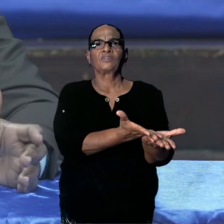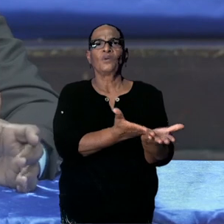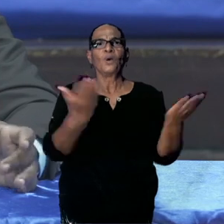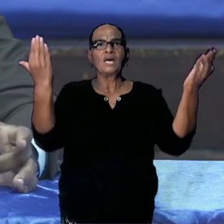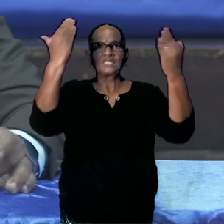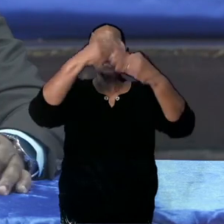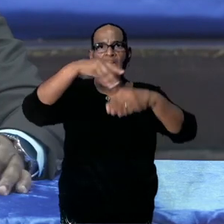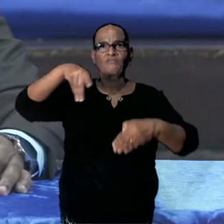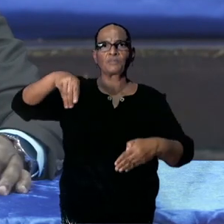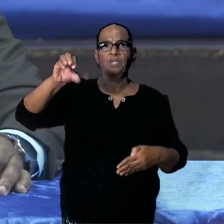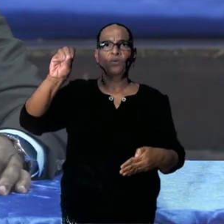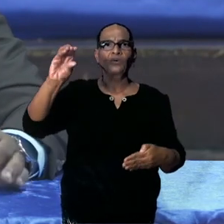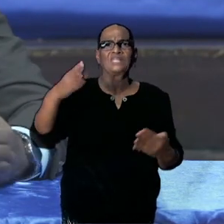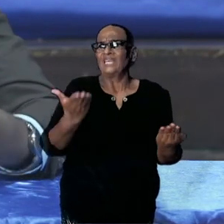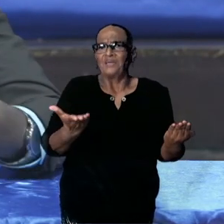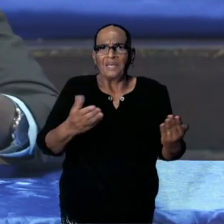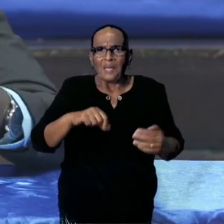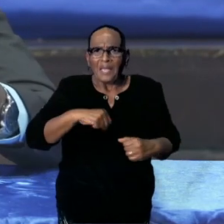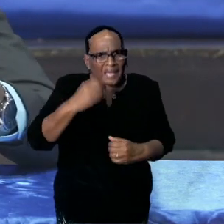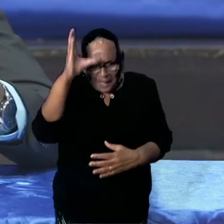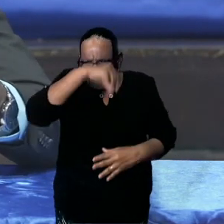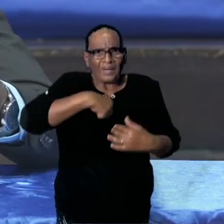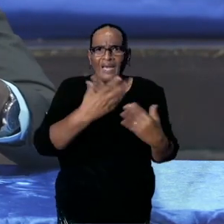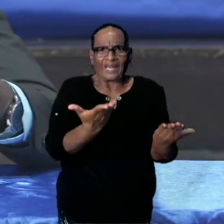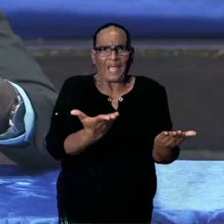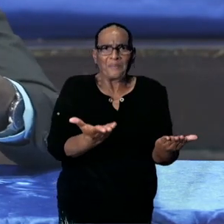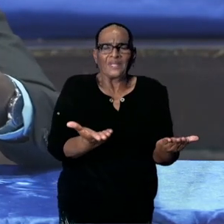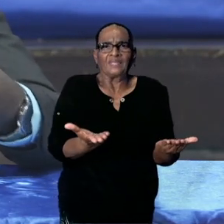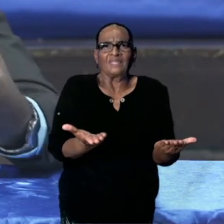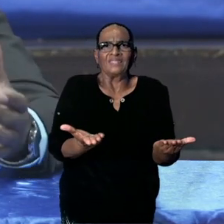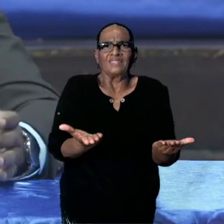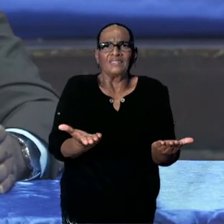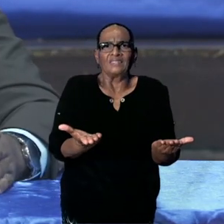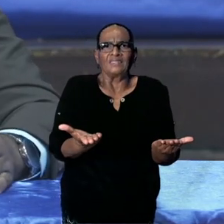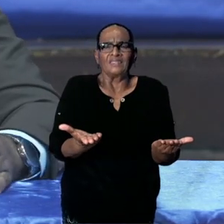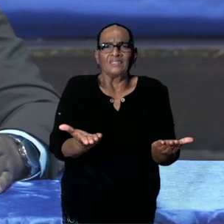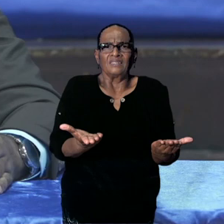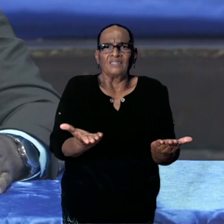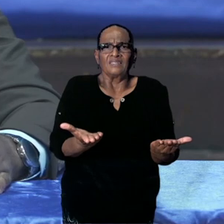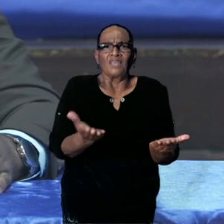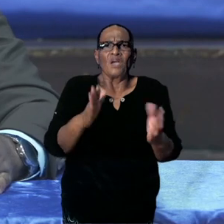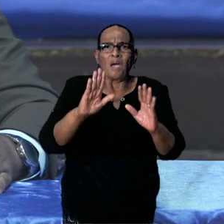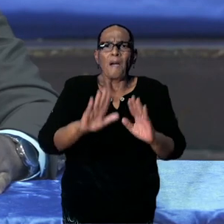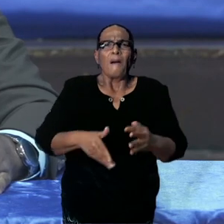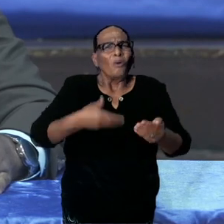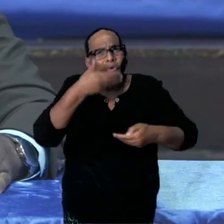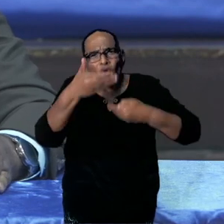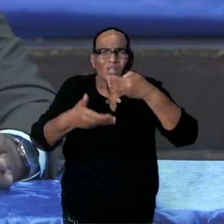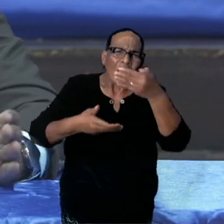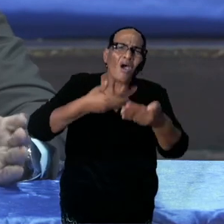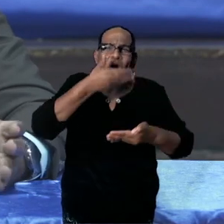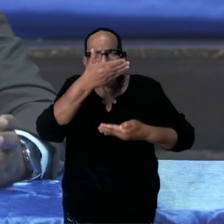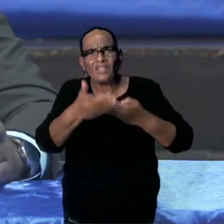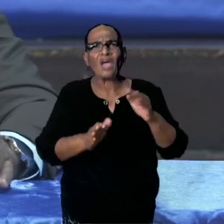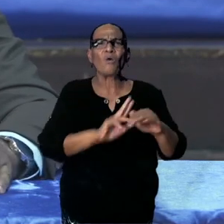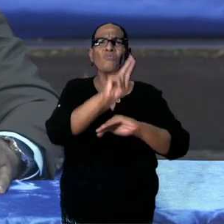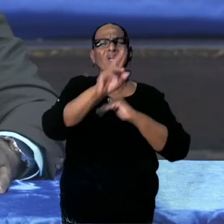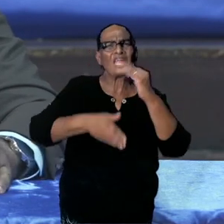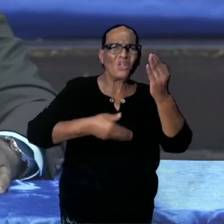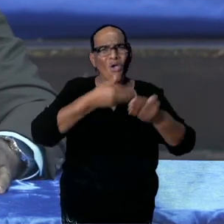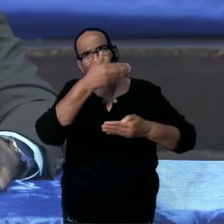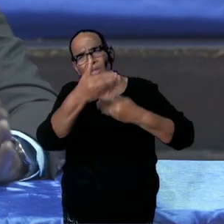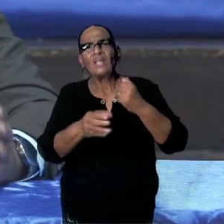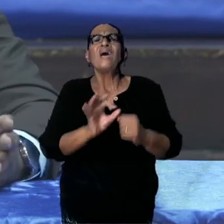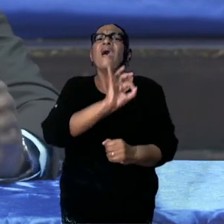Dat begrijp ik niet. Ik bedoel van, we blijven als overheid hameren. Weet op de ernst van de